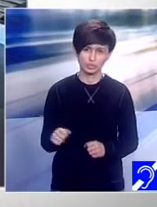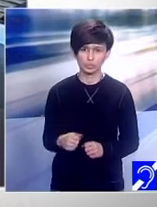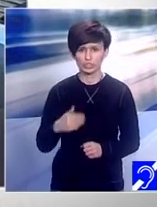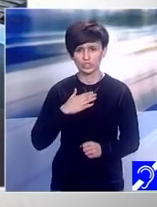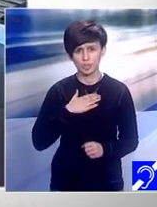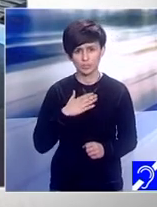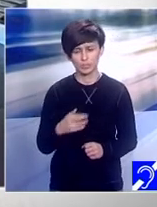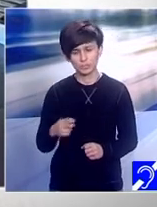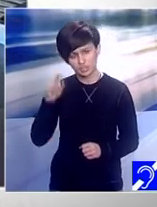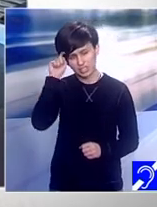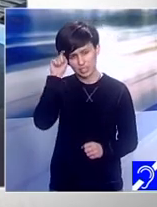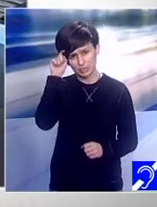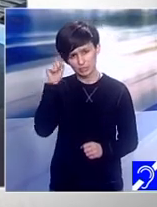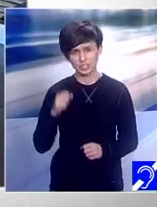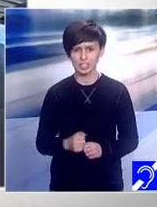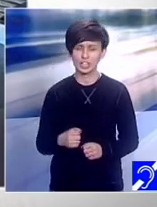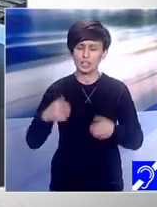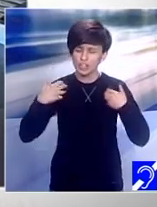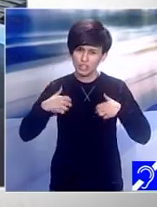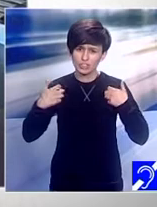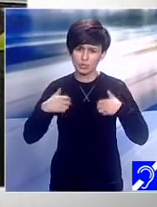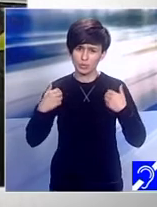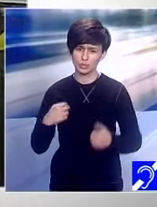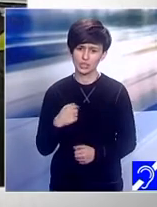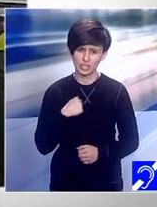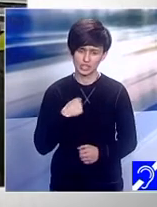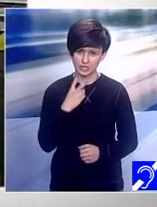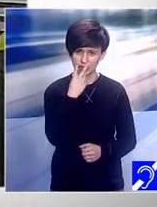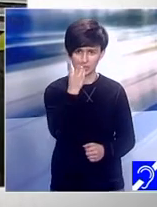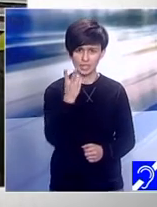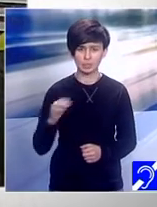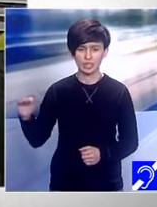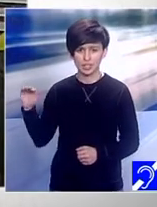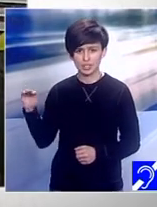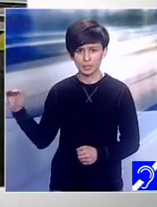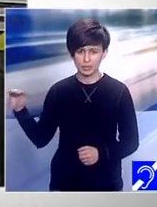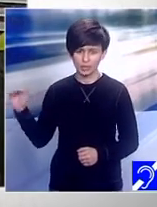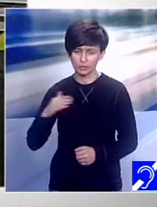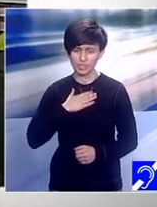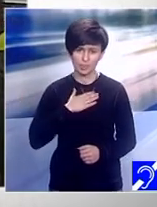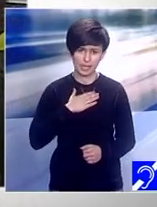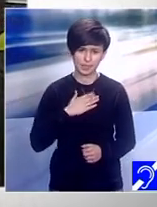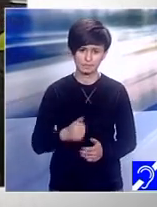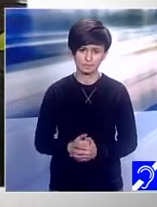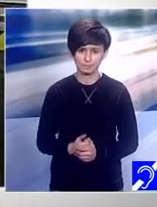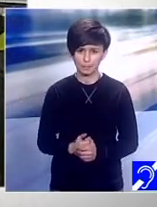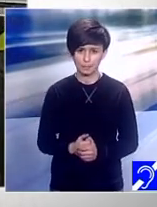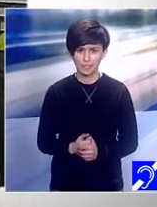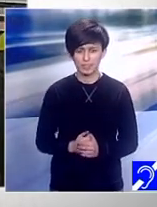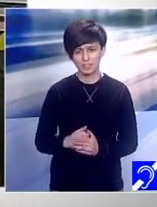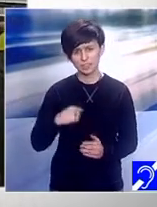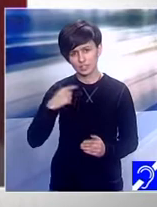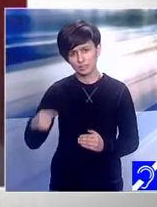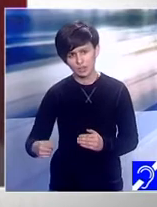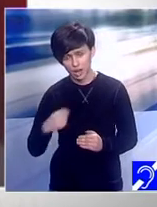așa putere și m-am bucurat. Când îi vedeam pe copiii mei și am văzut pe acei copii care erau mult mai rău, nu pot să vă spun